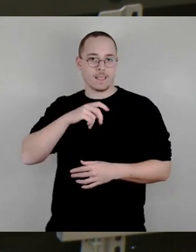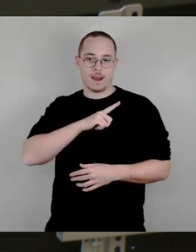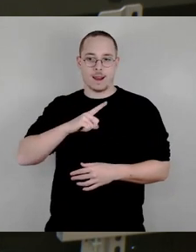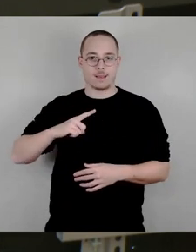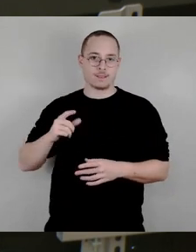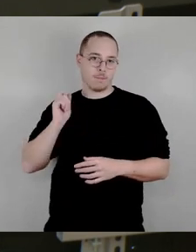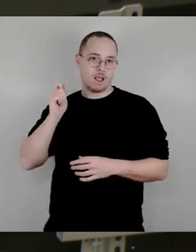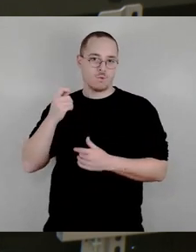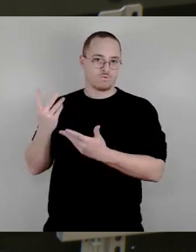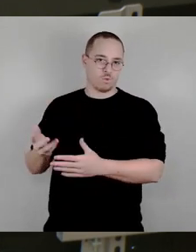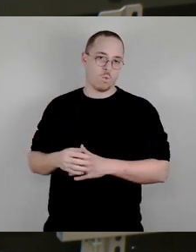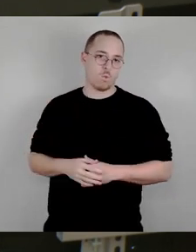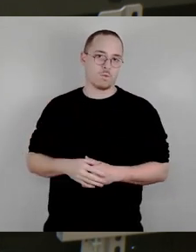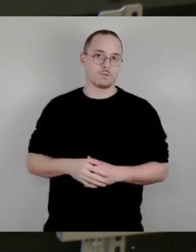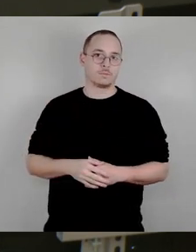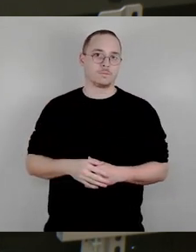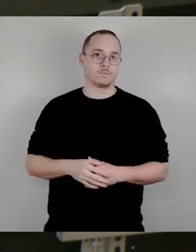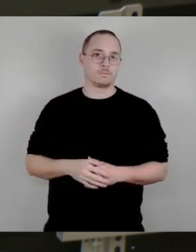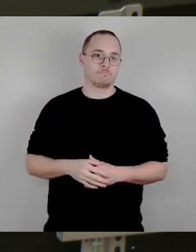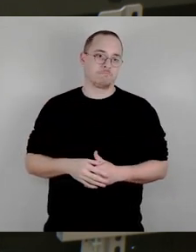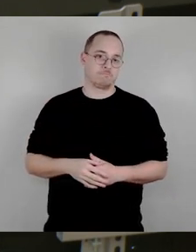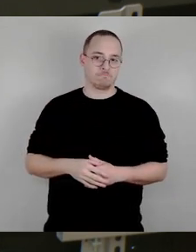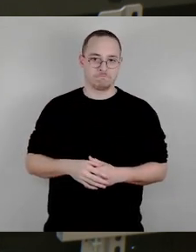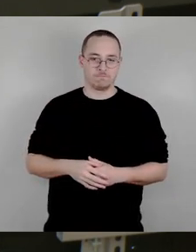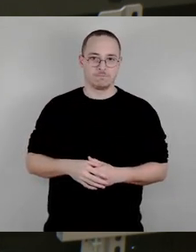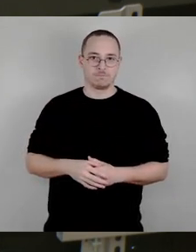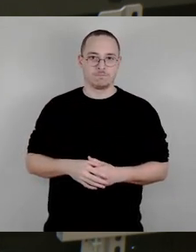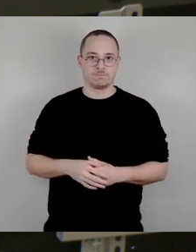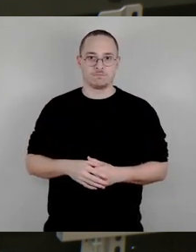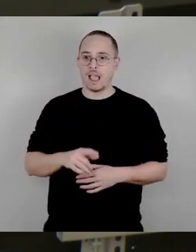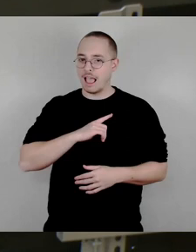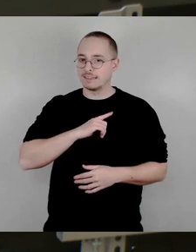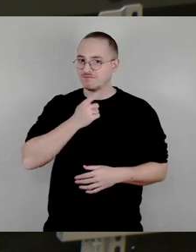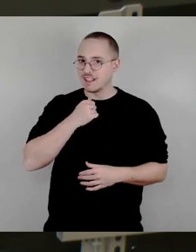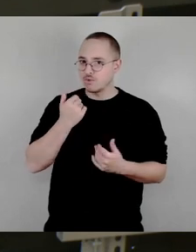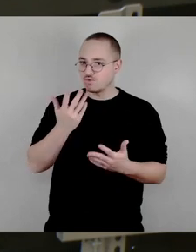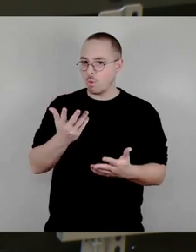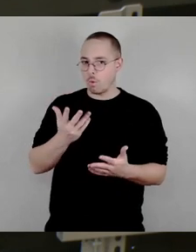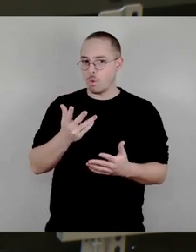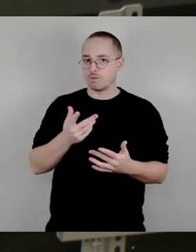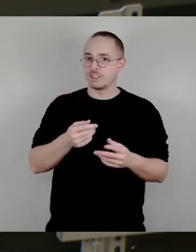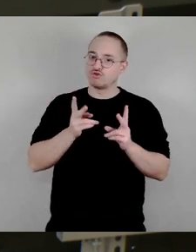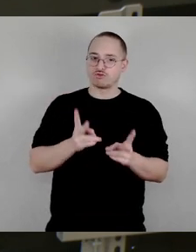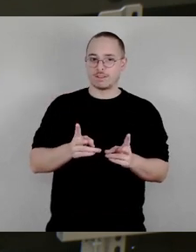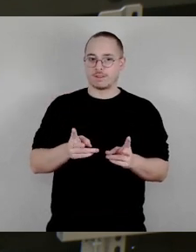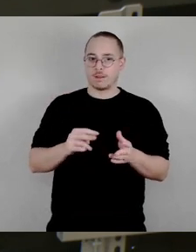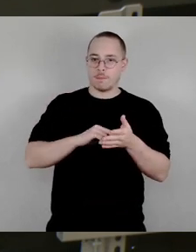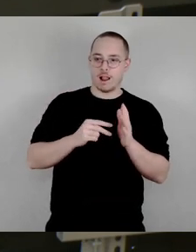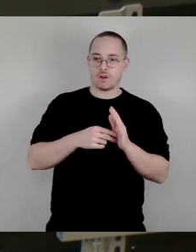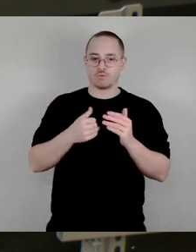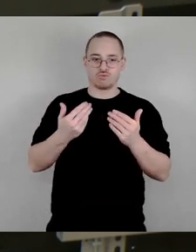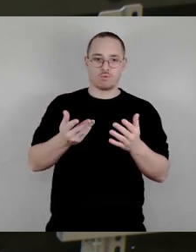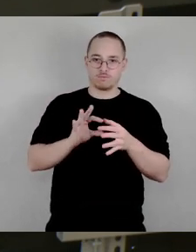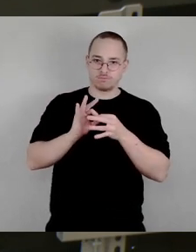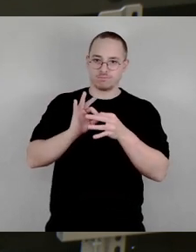dort einzubringen. Das wäre eine sehr, sehr gute Sache. Und ich würde sie auch gar nicht verkaufen. Ich denke, die Stadt